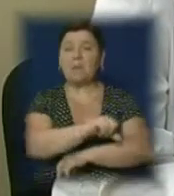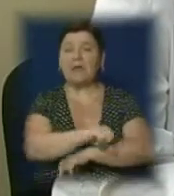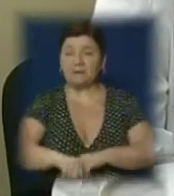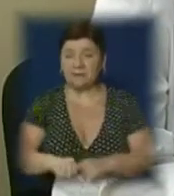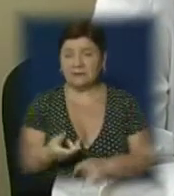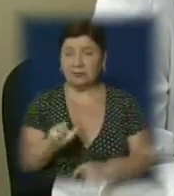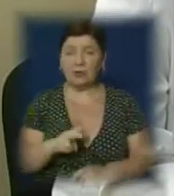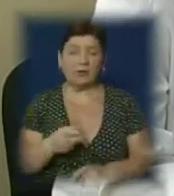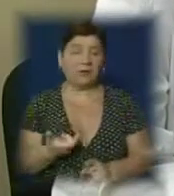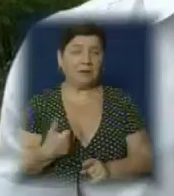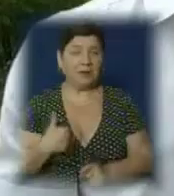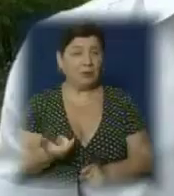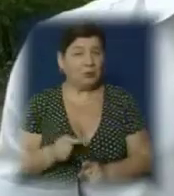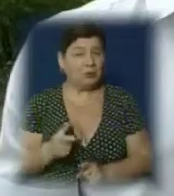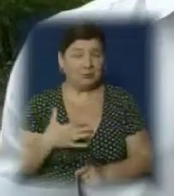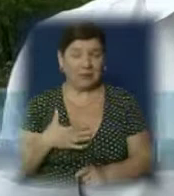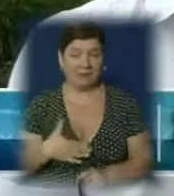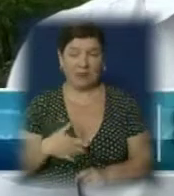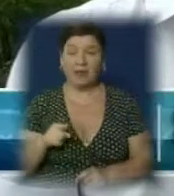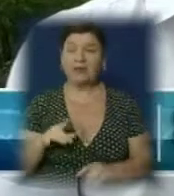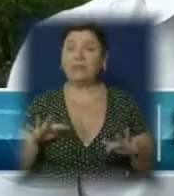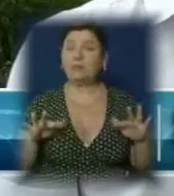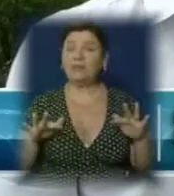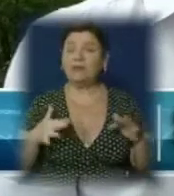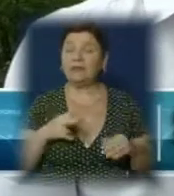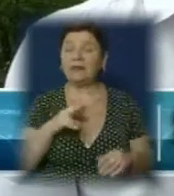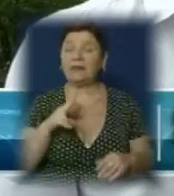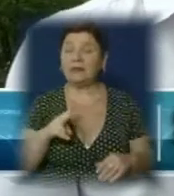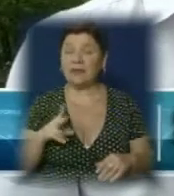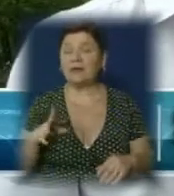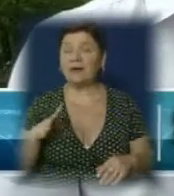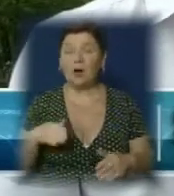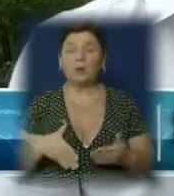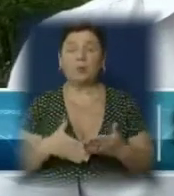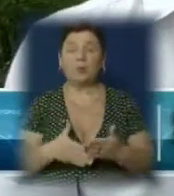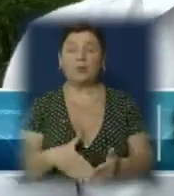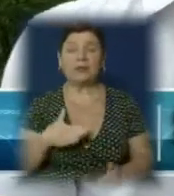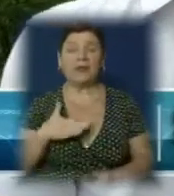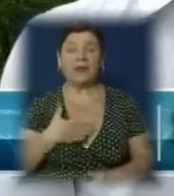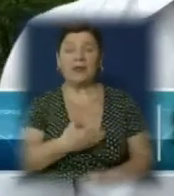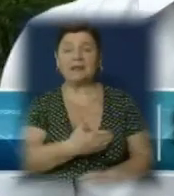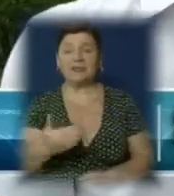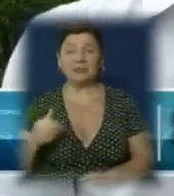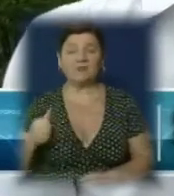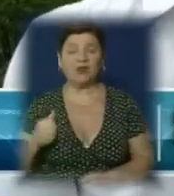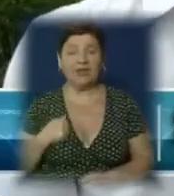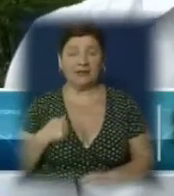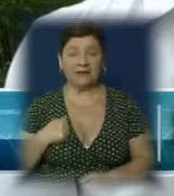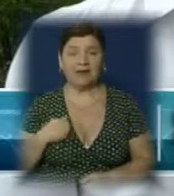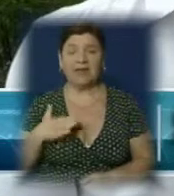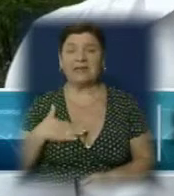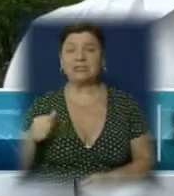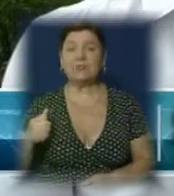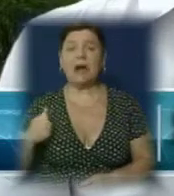Мені дуже-дуже приємно. Ті події, які відбуваються на Сході, допомогти нашим воєнним, нашій